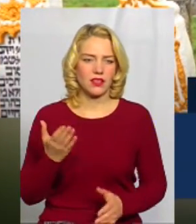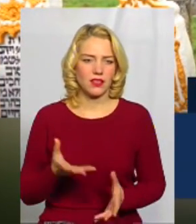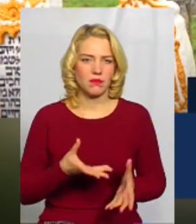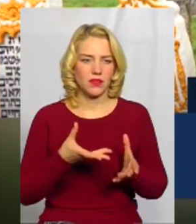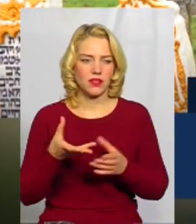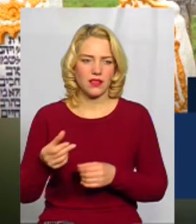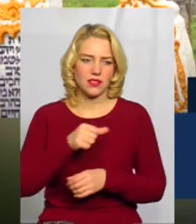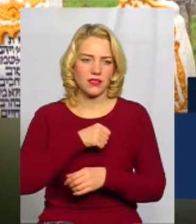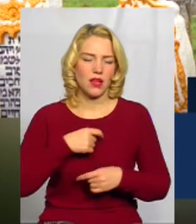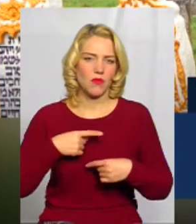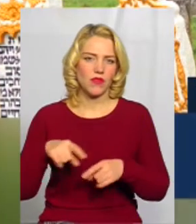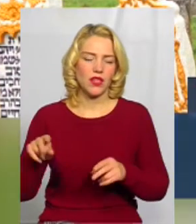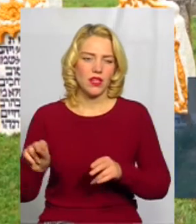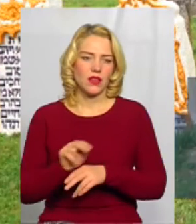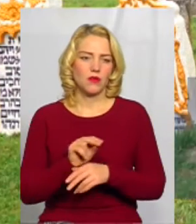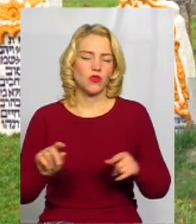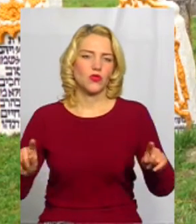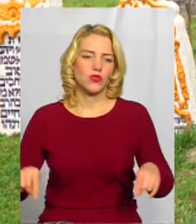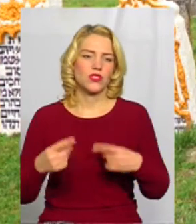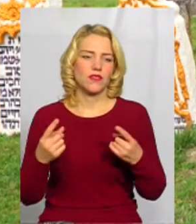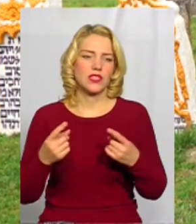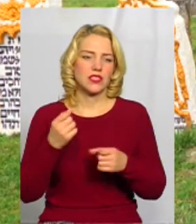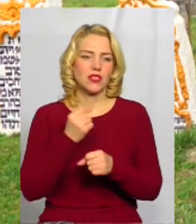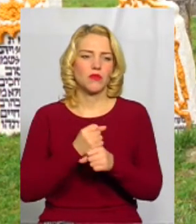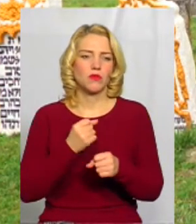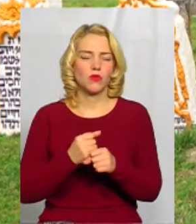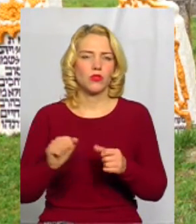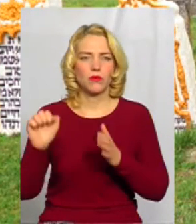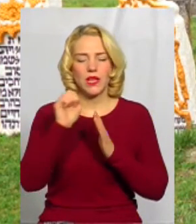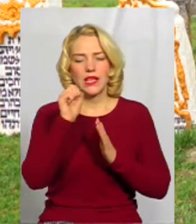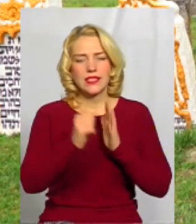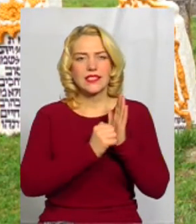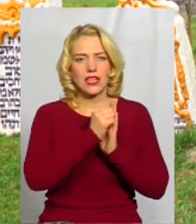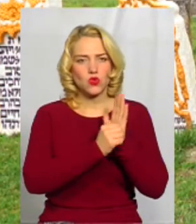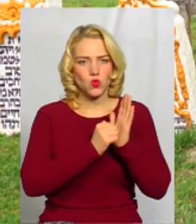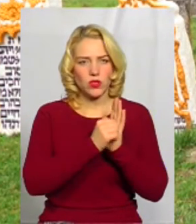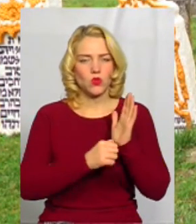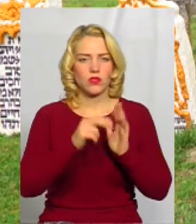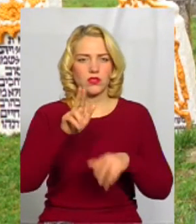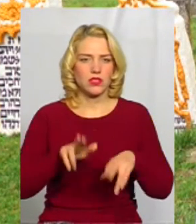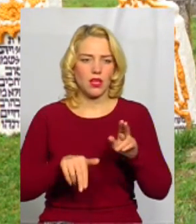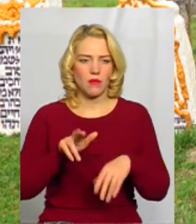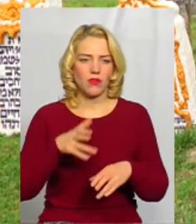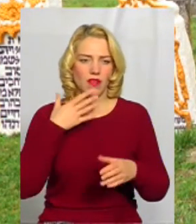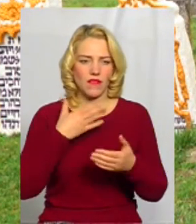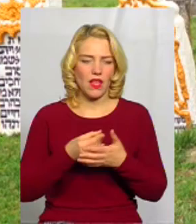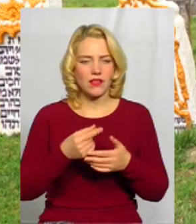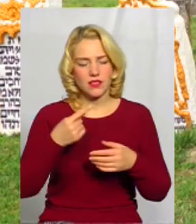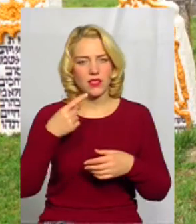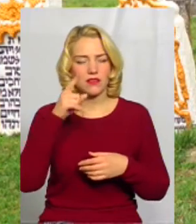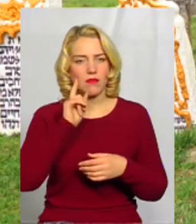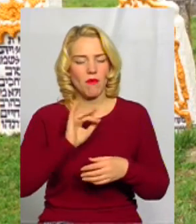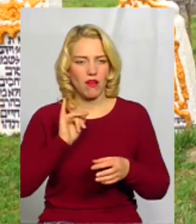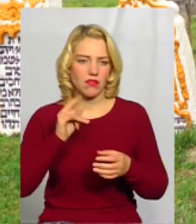самовільним ремонтно-реставраційним роботам, замальовані, зафарбовані, заштукатурені на власний смак і розсуд